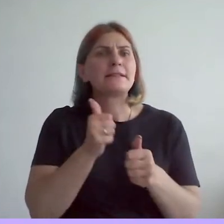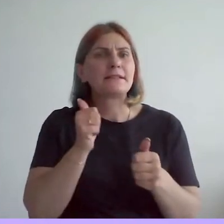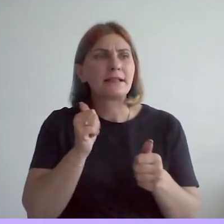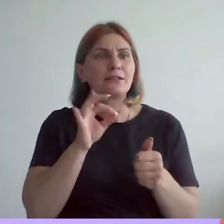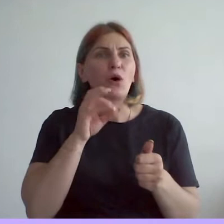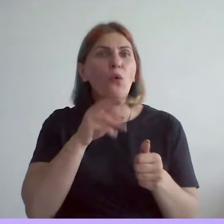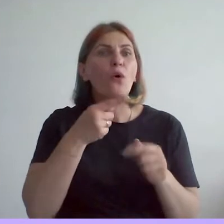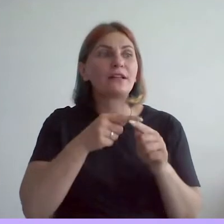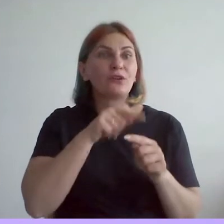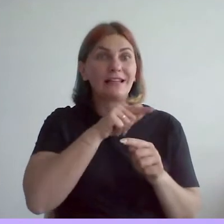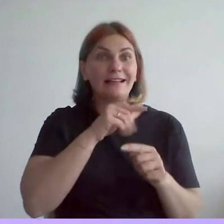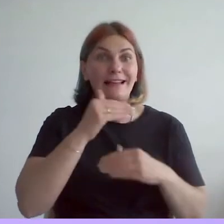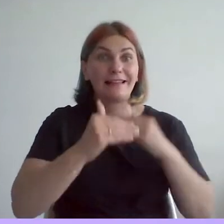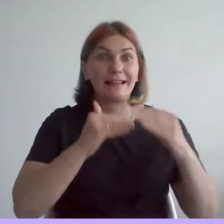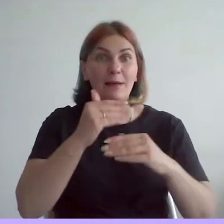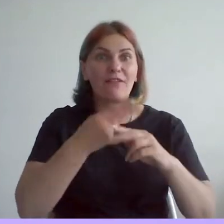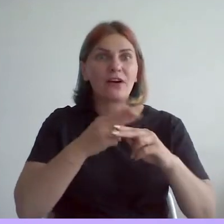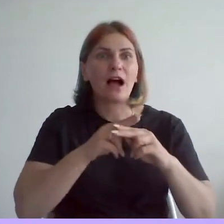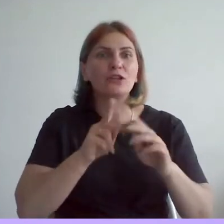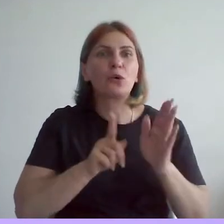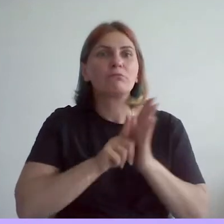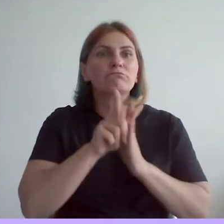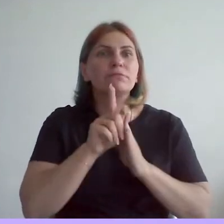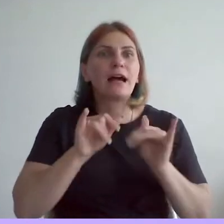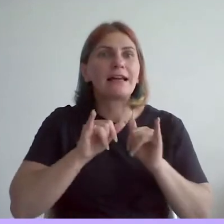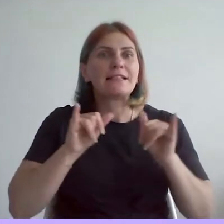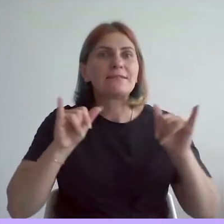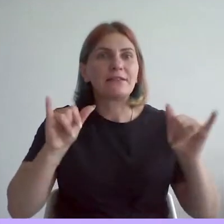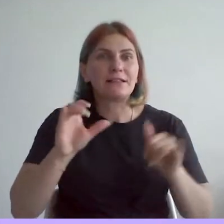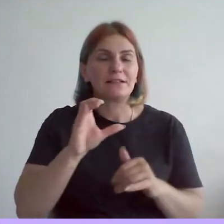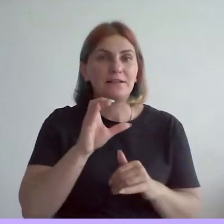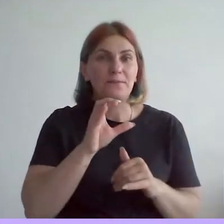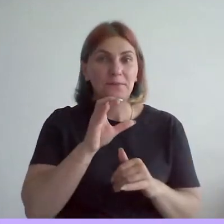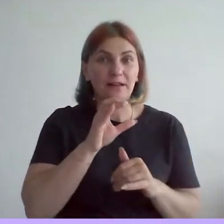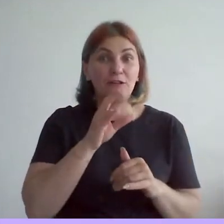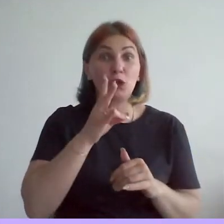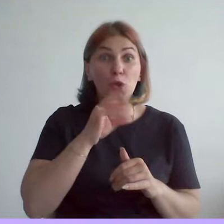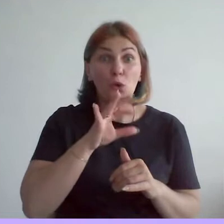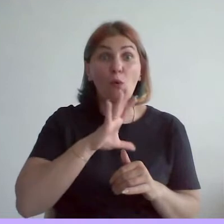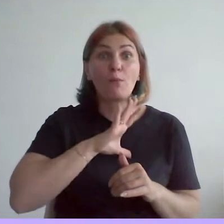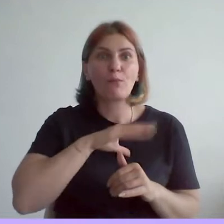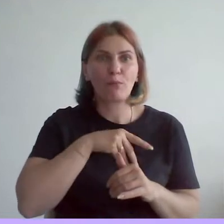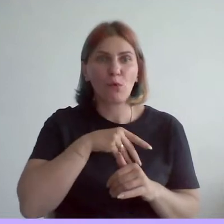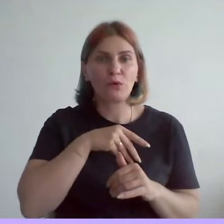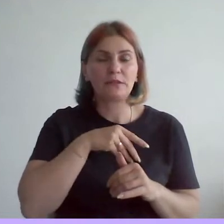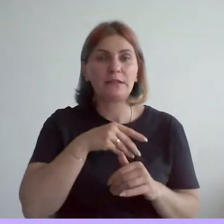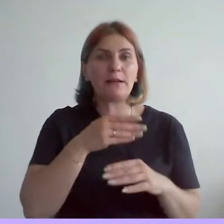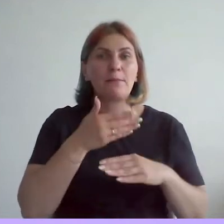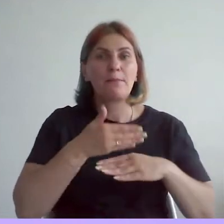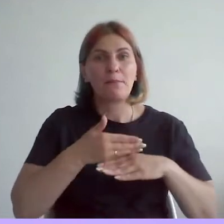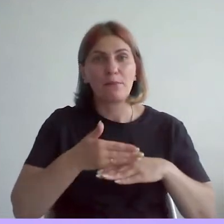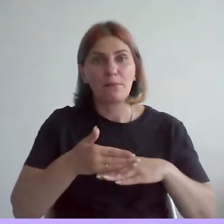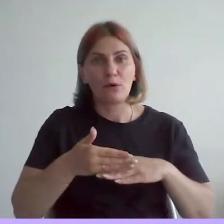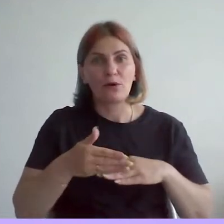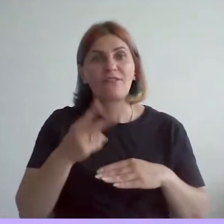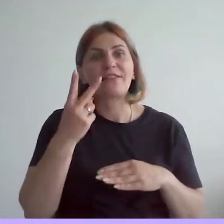темпов, в которых развивалась кондитерская фабрика Сио. Но затем, после уже даже